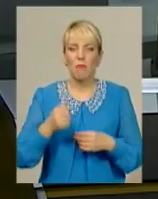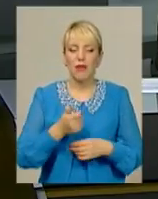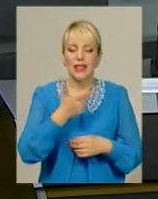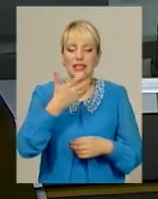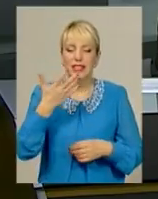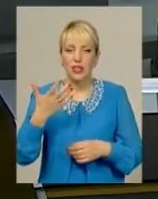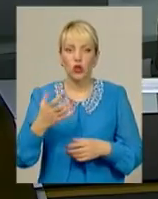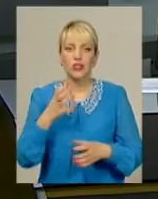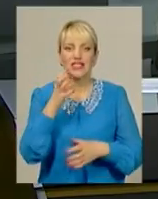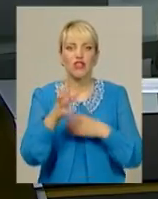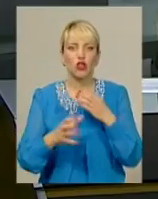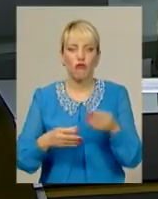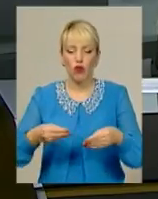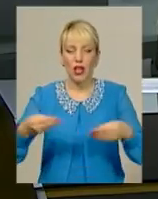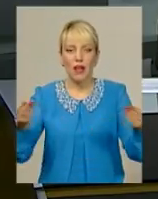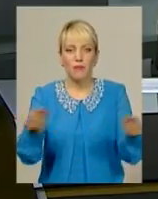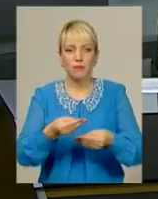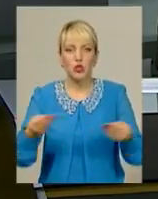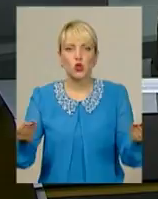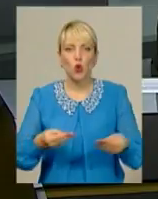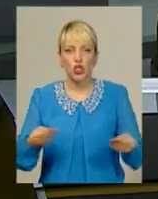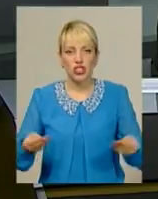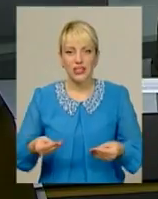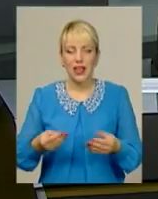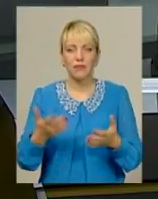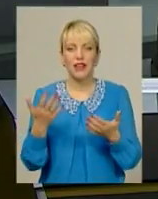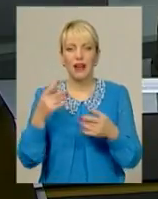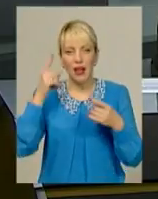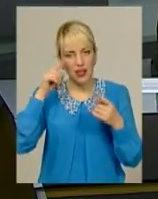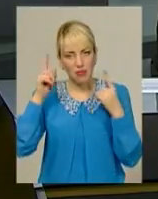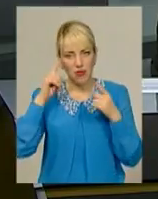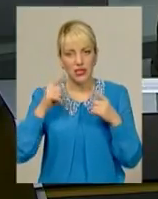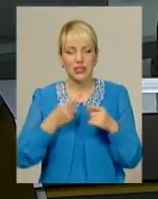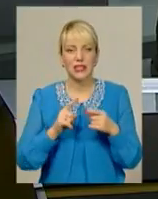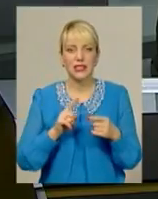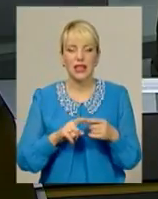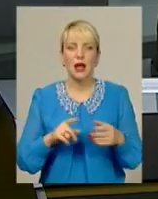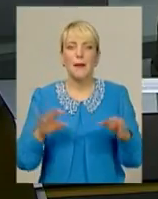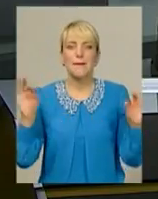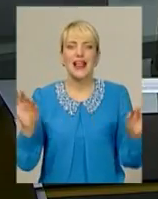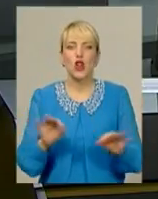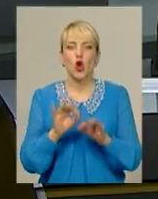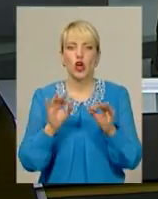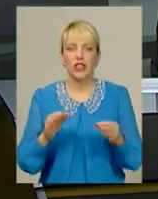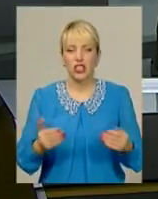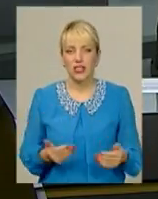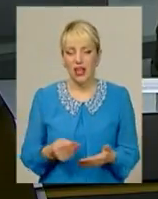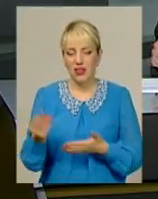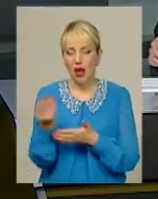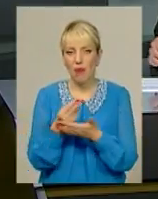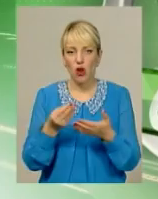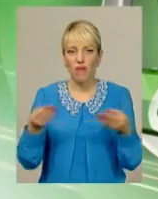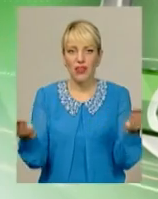У філармонії талановита українка покаже програму «Шопен. Мелодія життя намальована піском» під акомпанемент фортепіано.